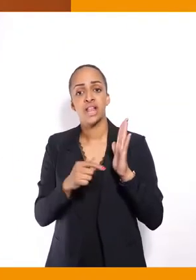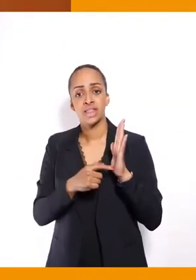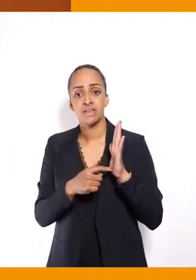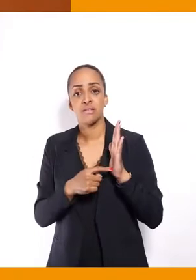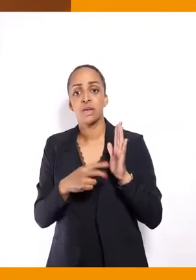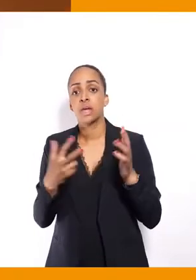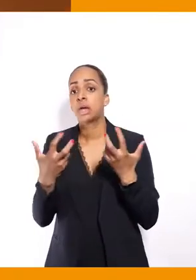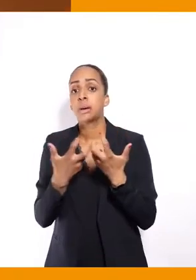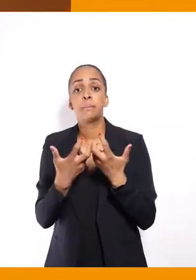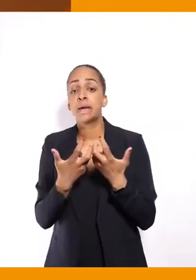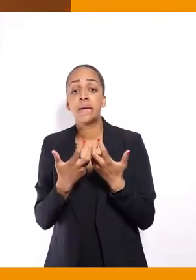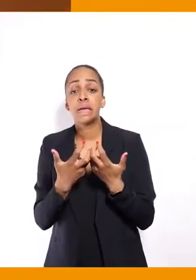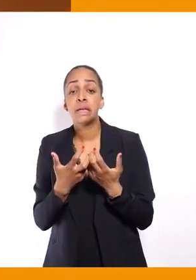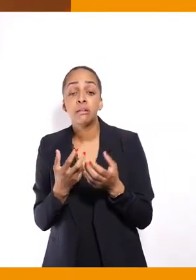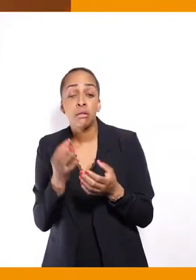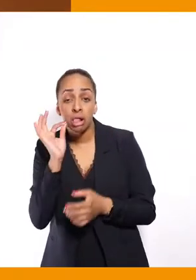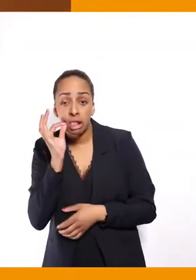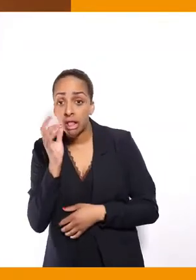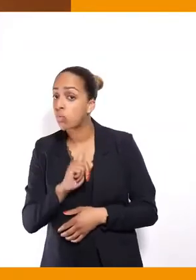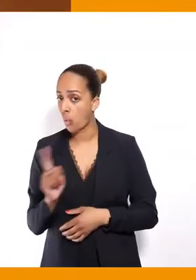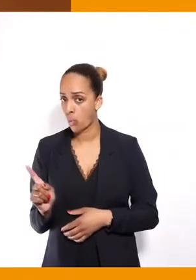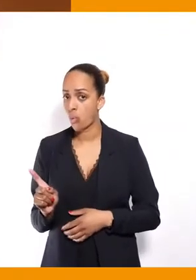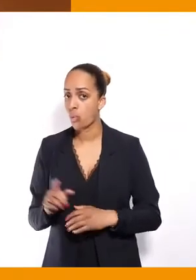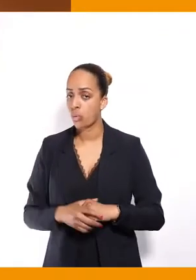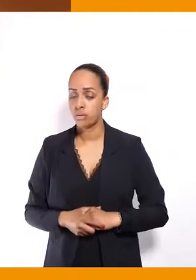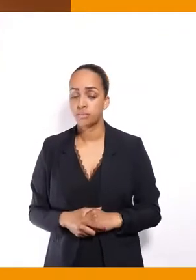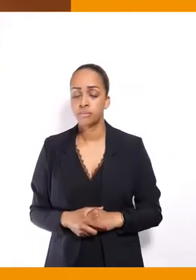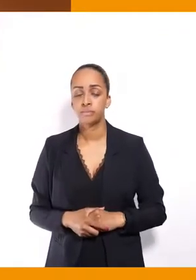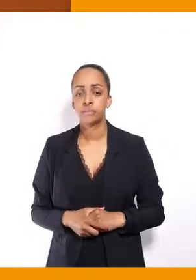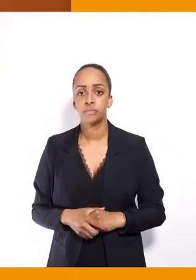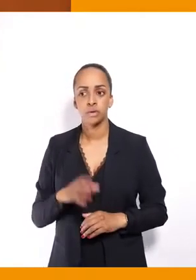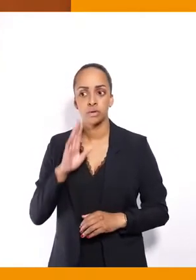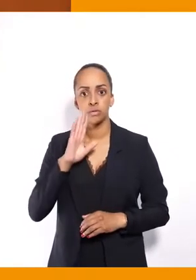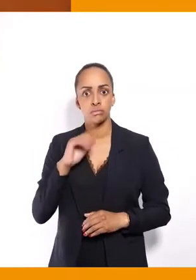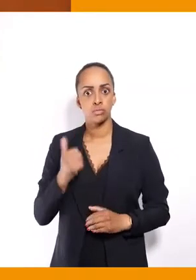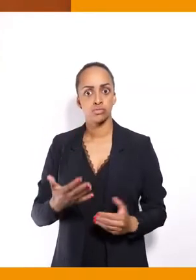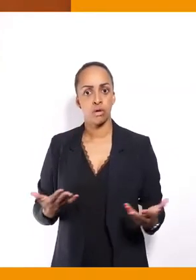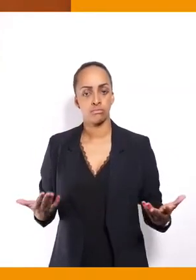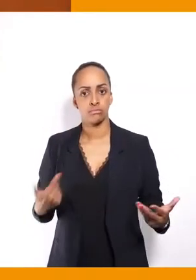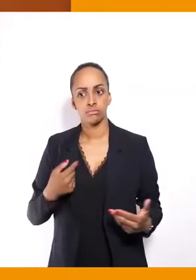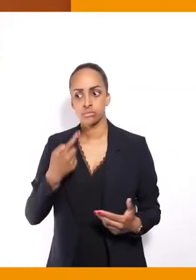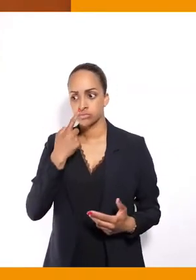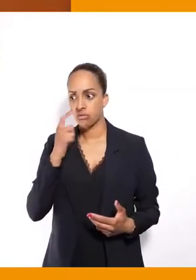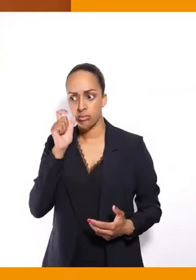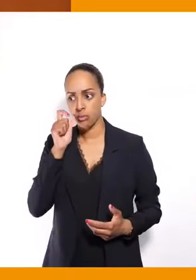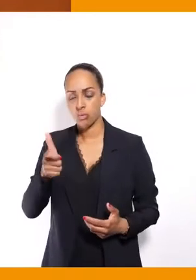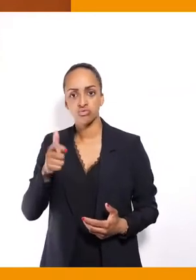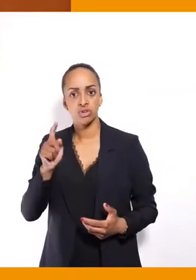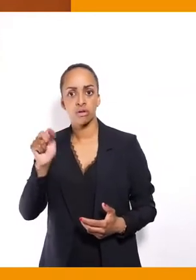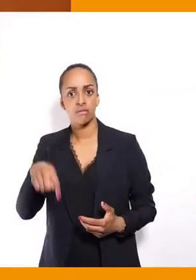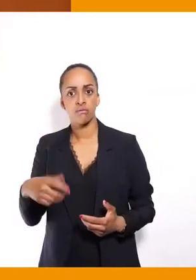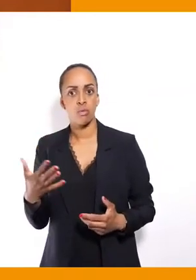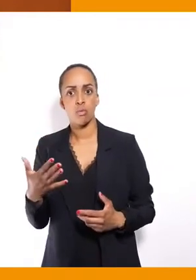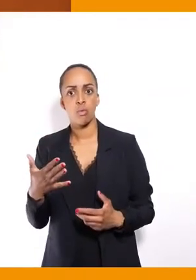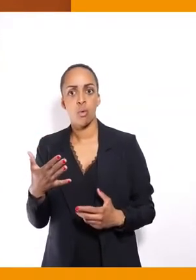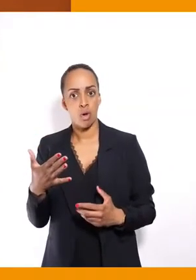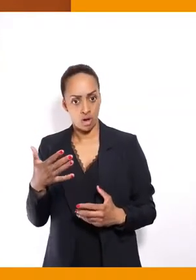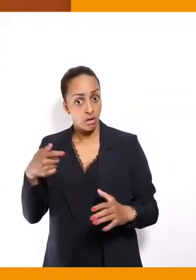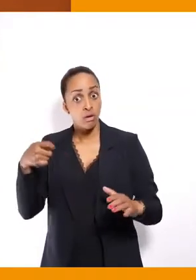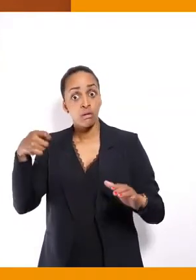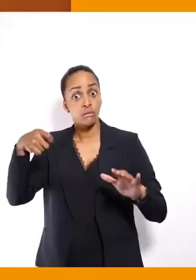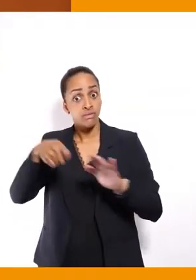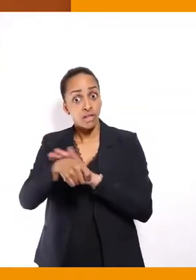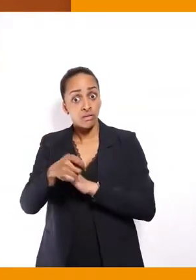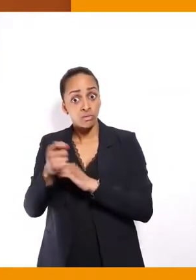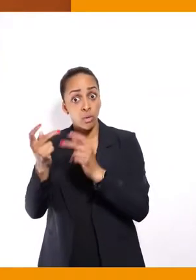adotants. Donc, là aussi, il serait légitime de prévoir, parmi les contreparties de ce financement, le respect